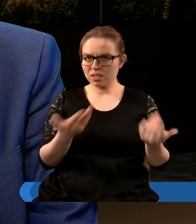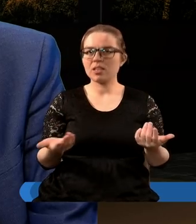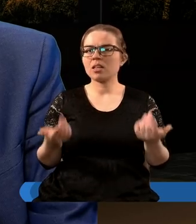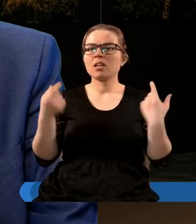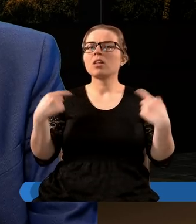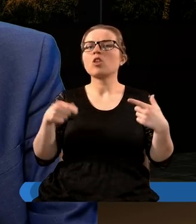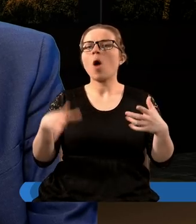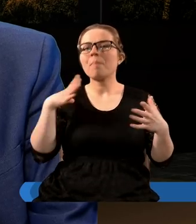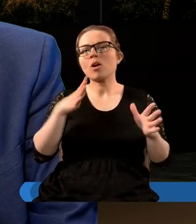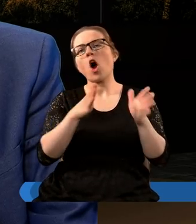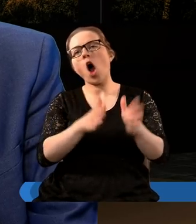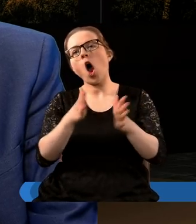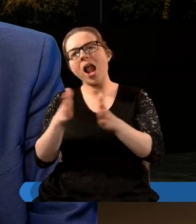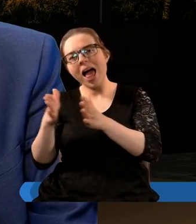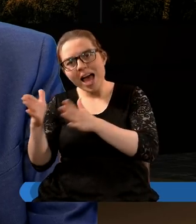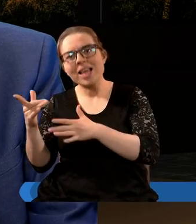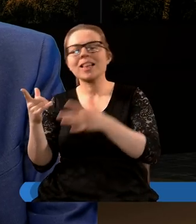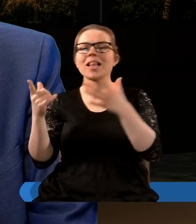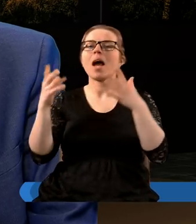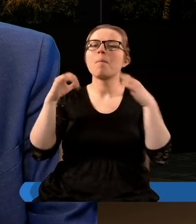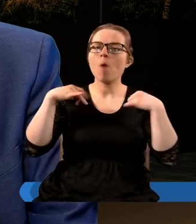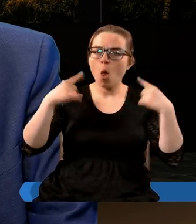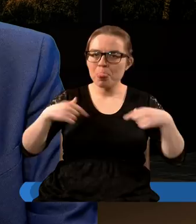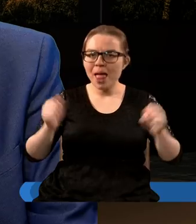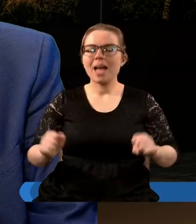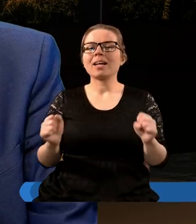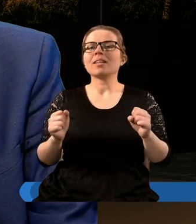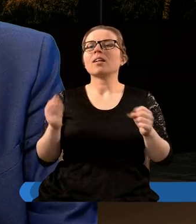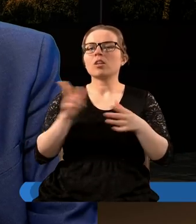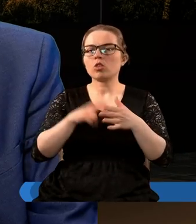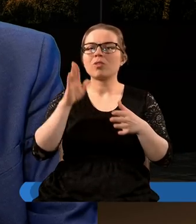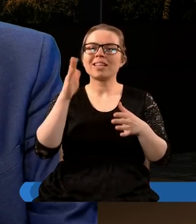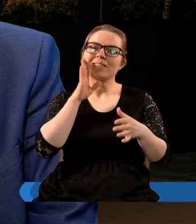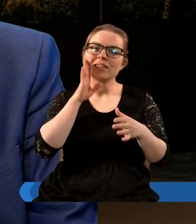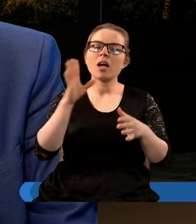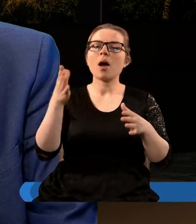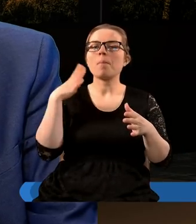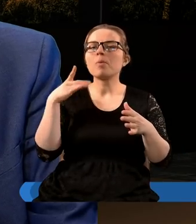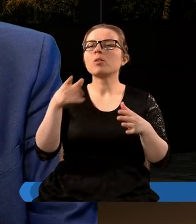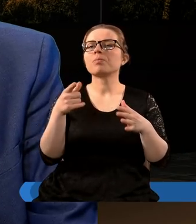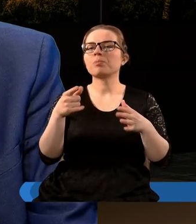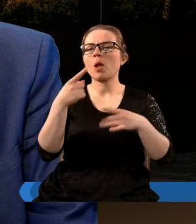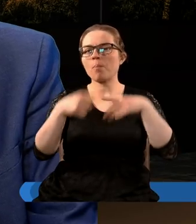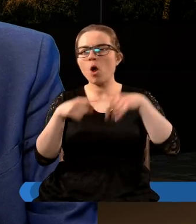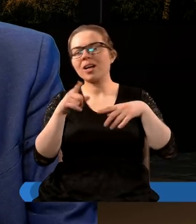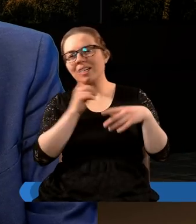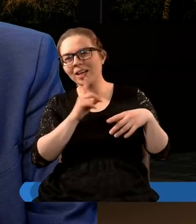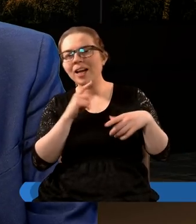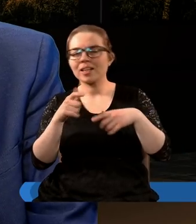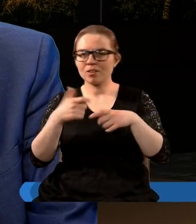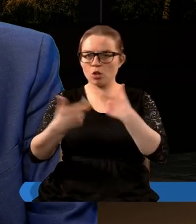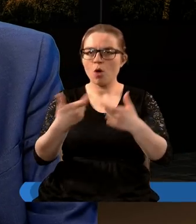To były kolejno po sobie pojawiające się potęgi, które jednak były w sojuszu polityczno